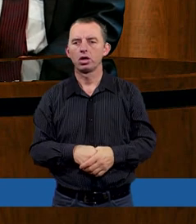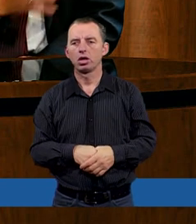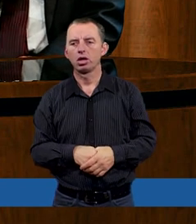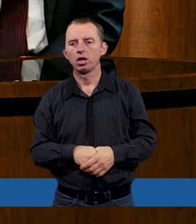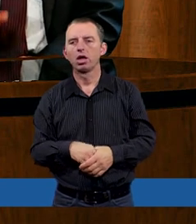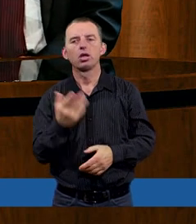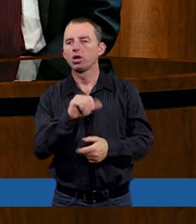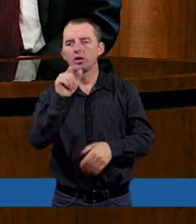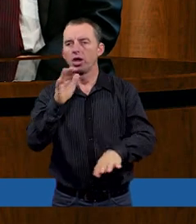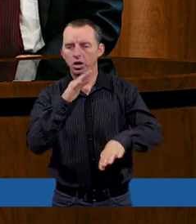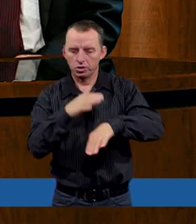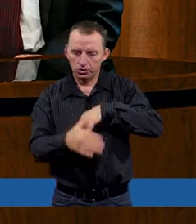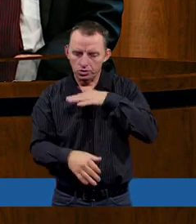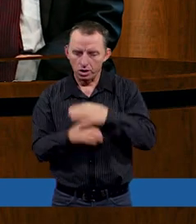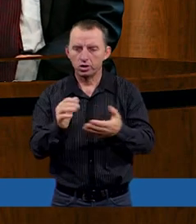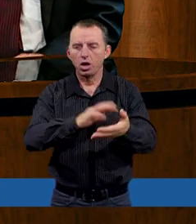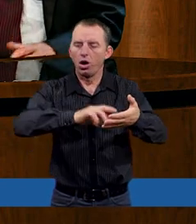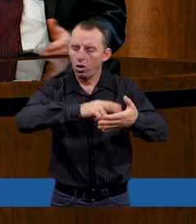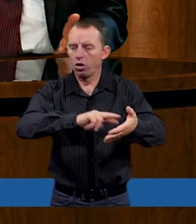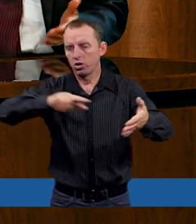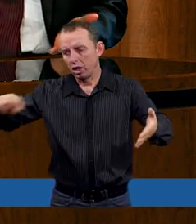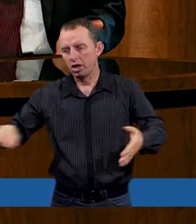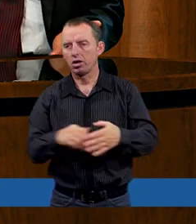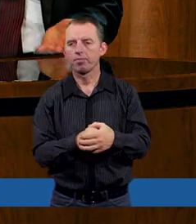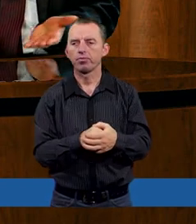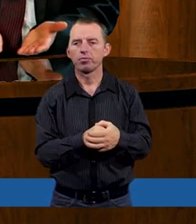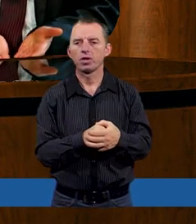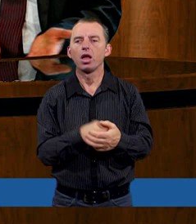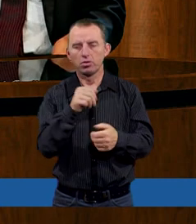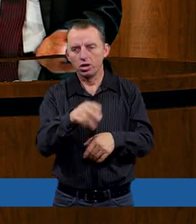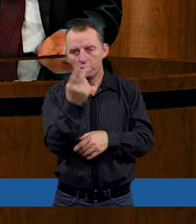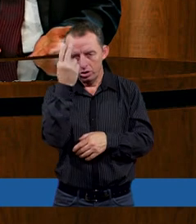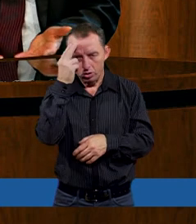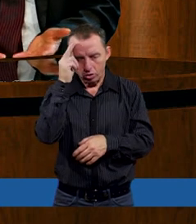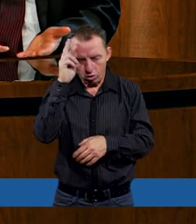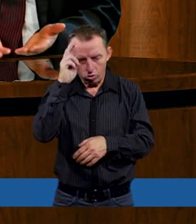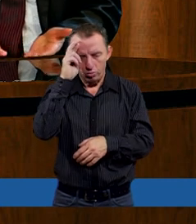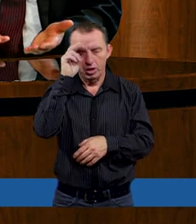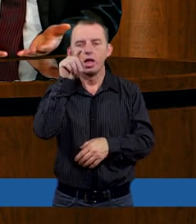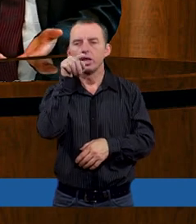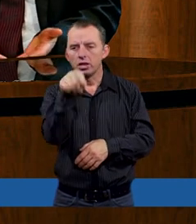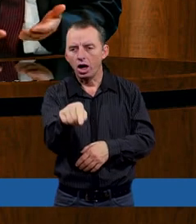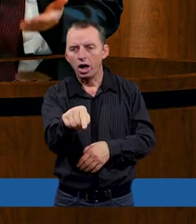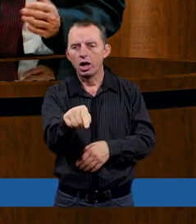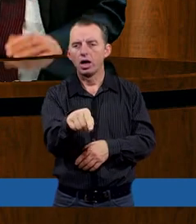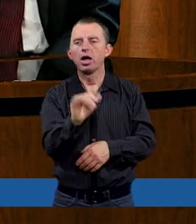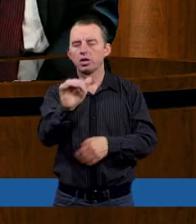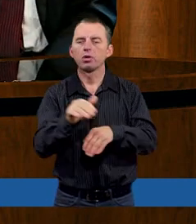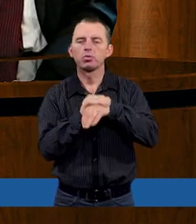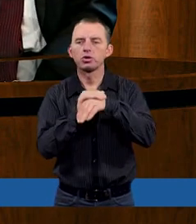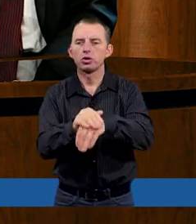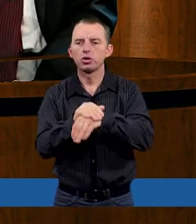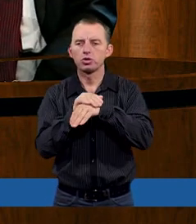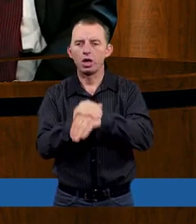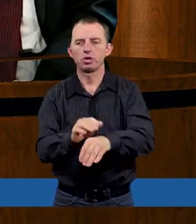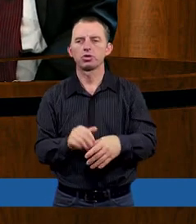i to nieszczęście od ciebie odejmie. Tak oni rozumieli. To była ta ich przyjaźń.